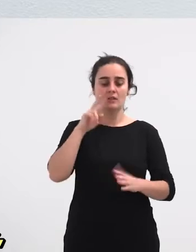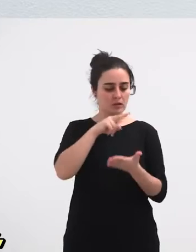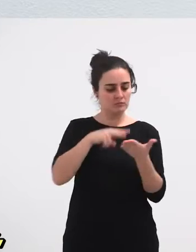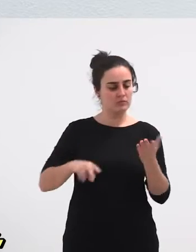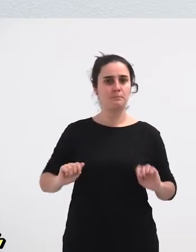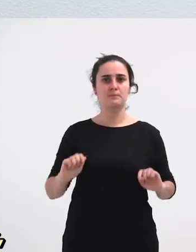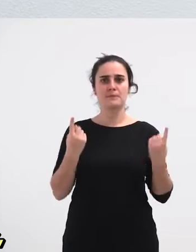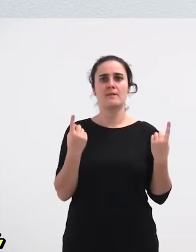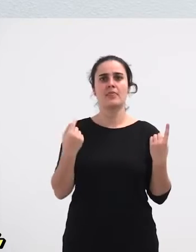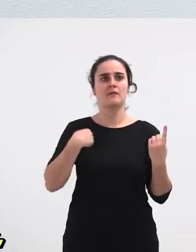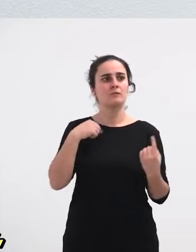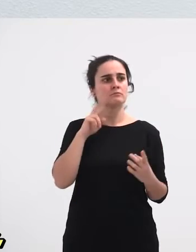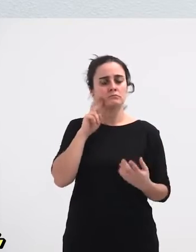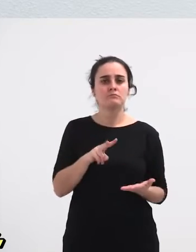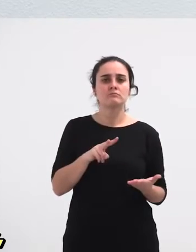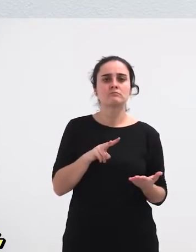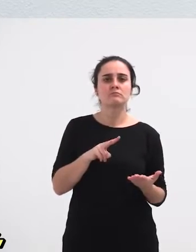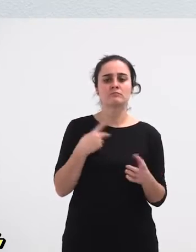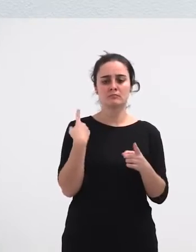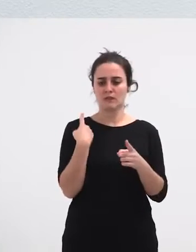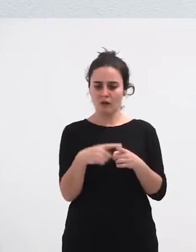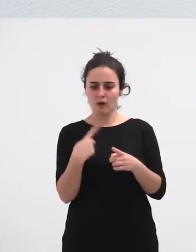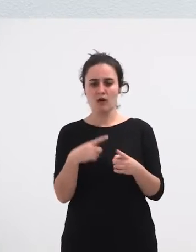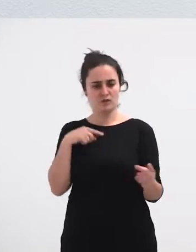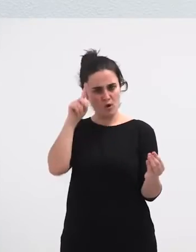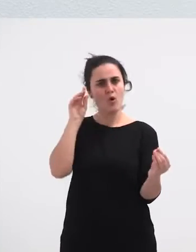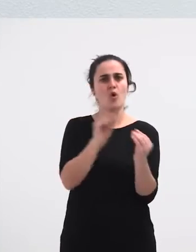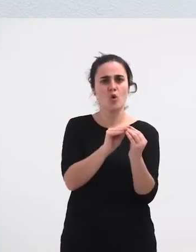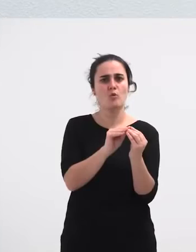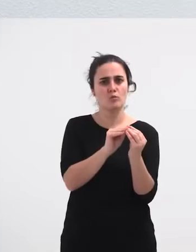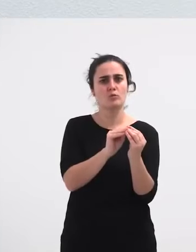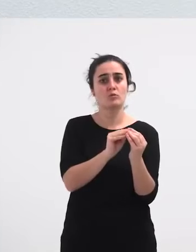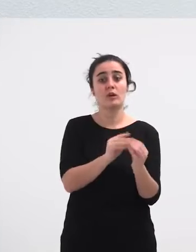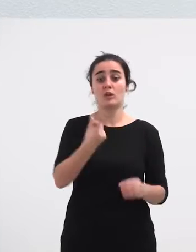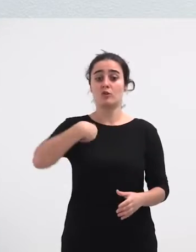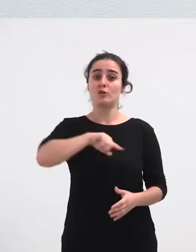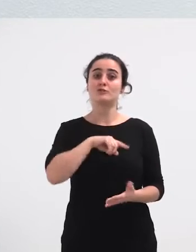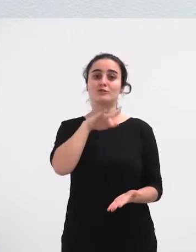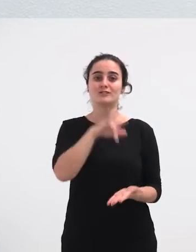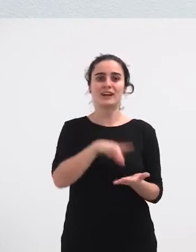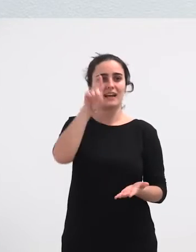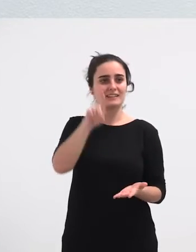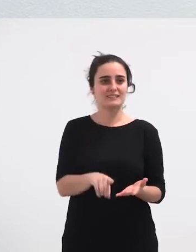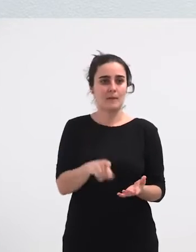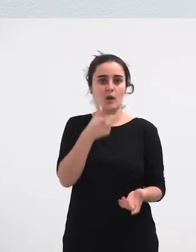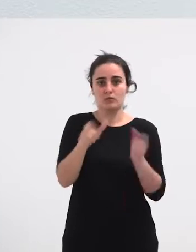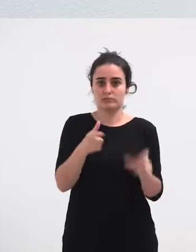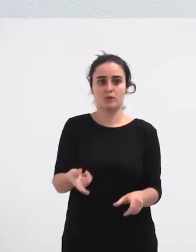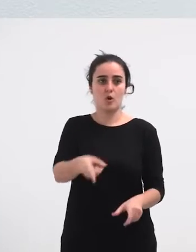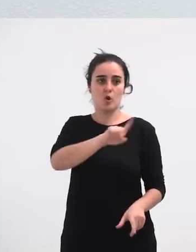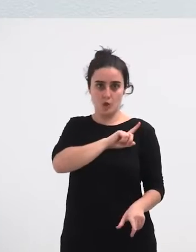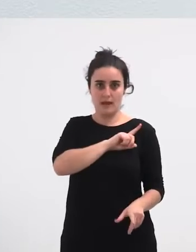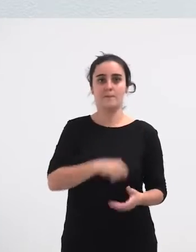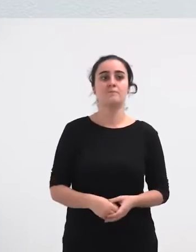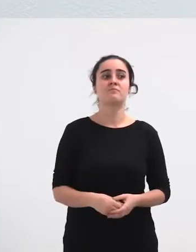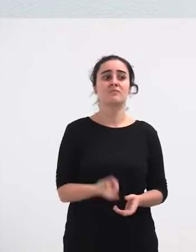Ikusi nituen berdintasun pare batxuk bat esere gu jaso genituen irainak gatik Guri